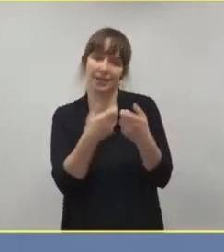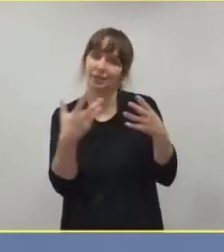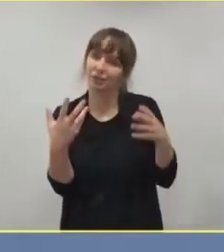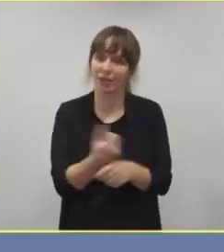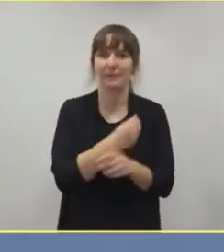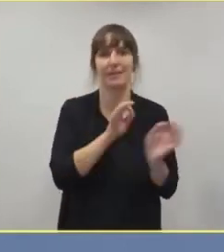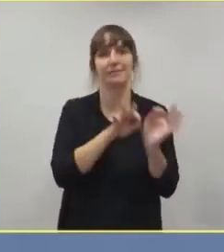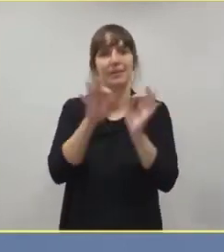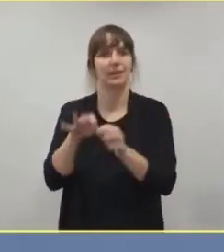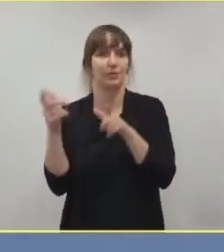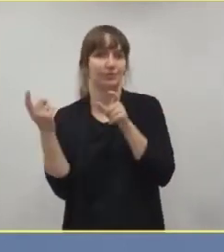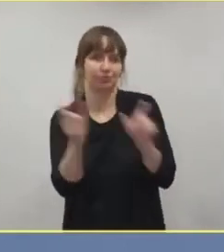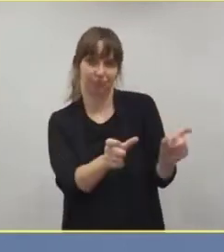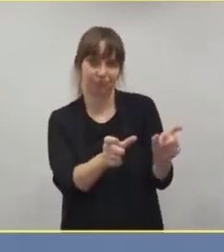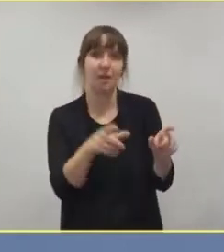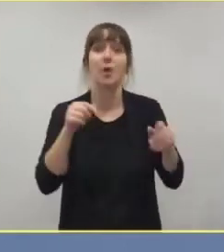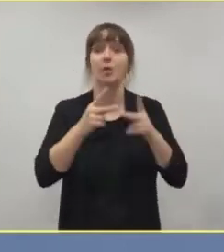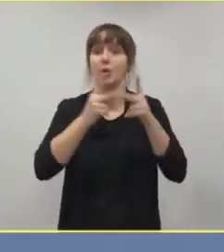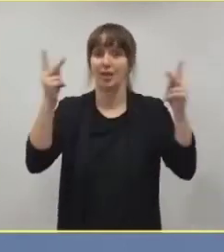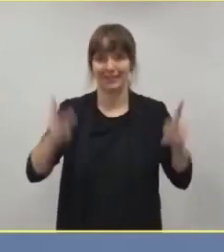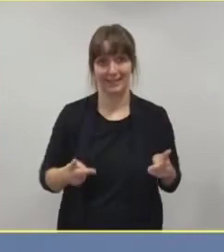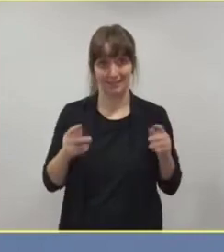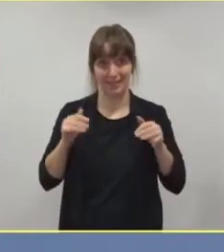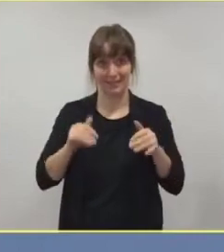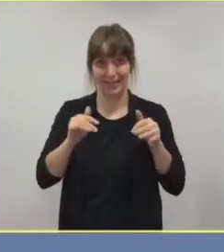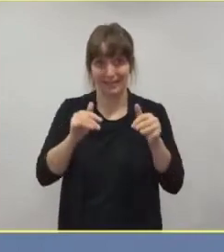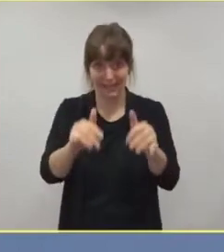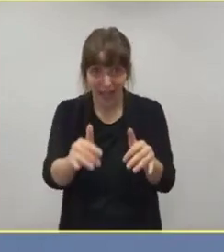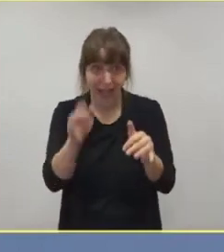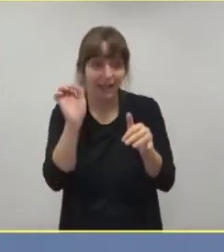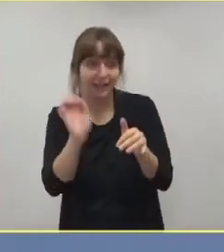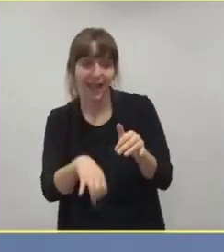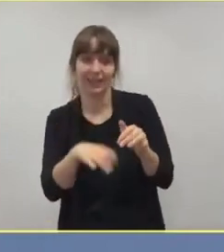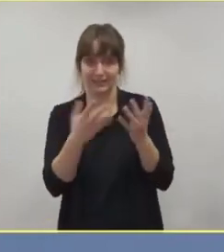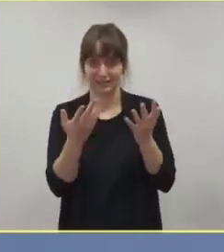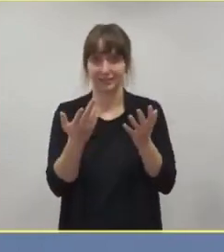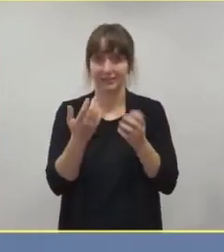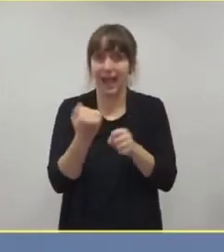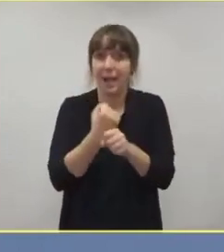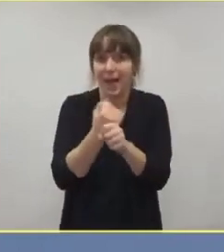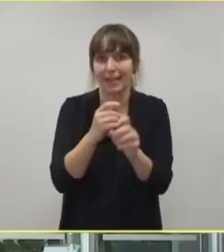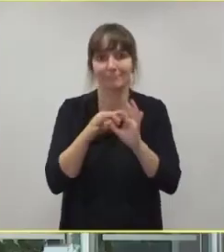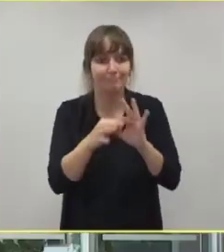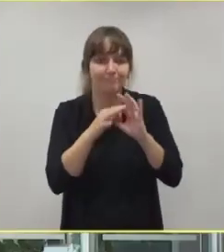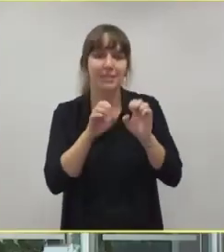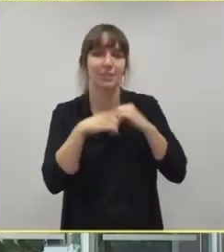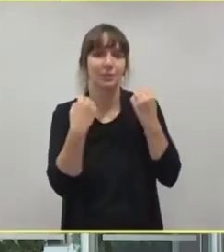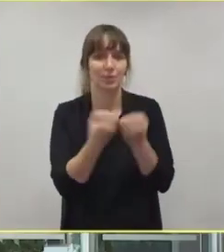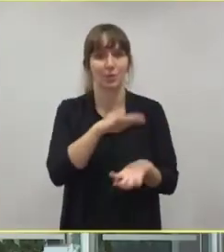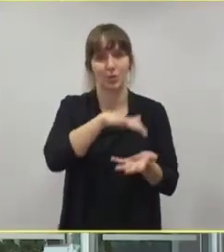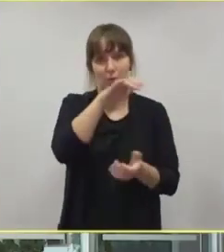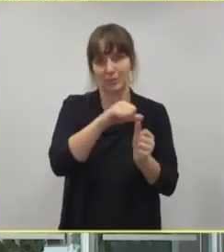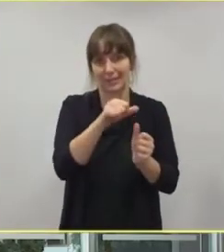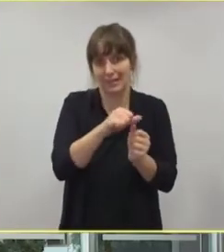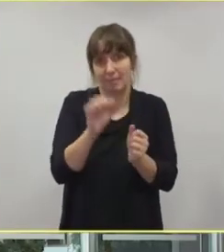Konzepten in einer ressourcenknappen Situation kann man arbeiten und auch erfolgreich arbeiten.